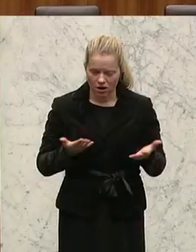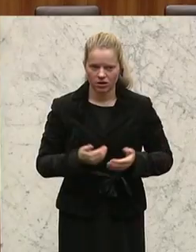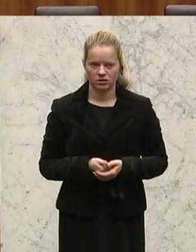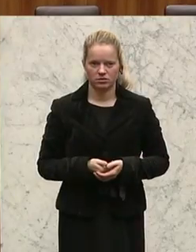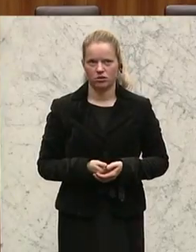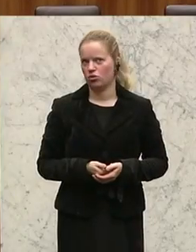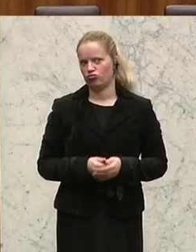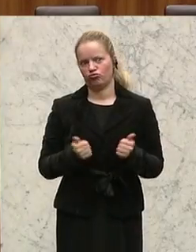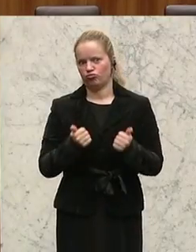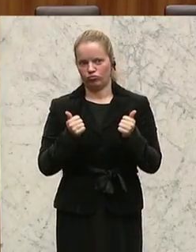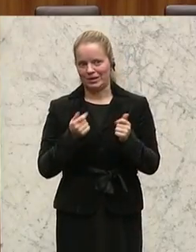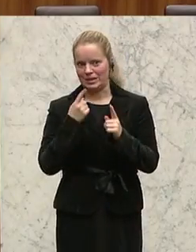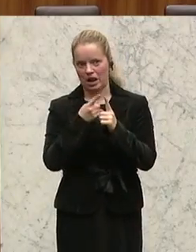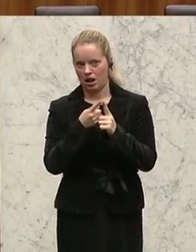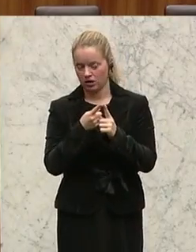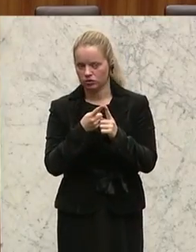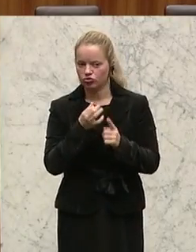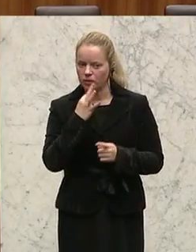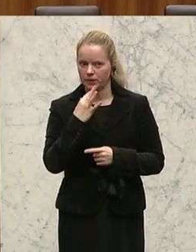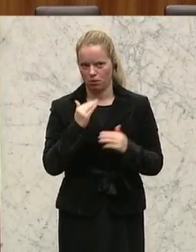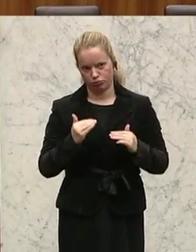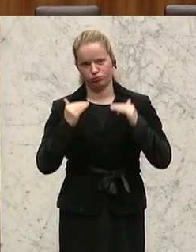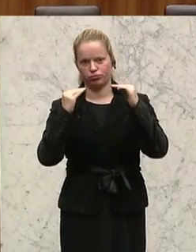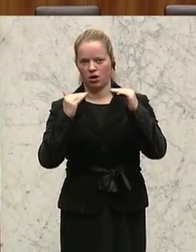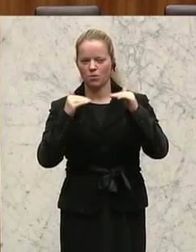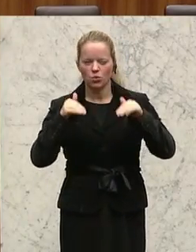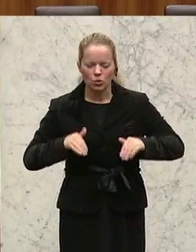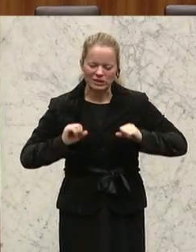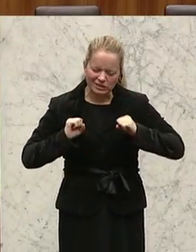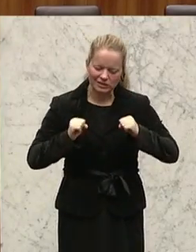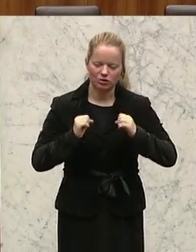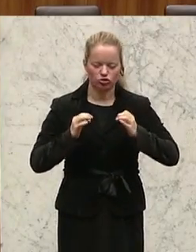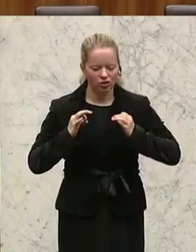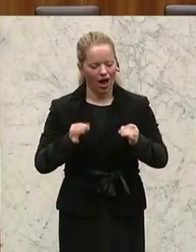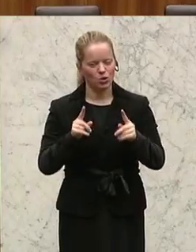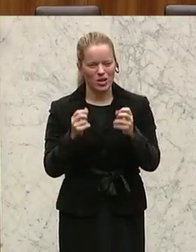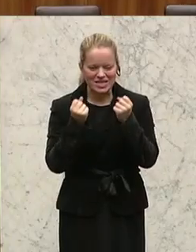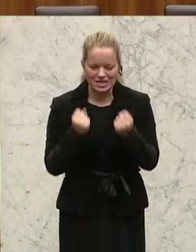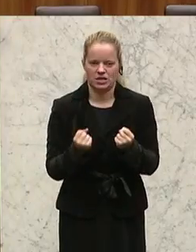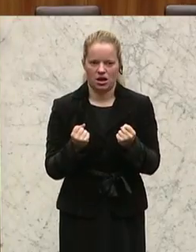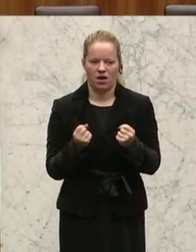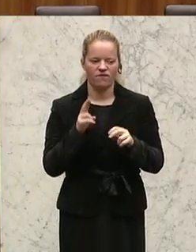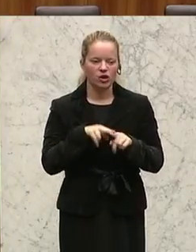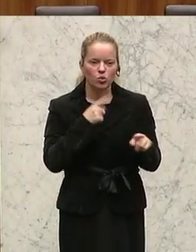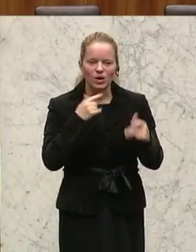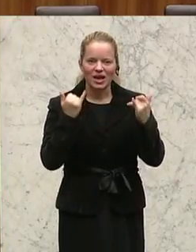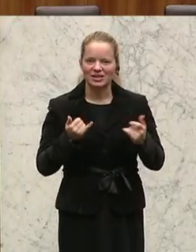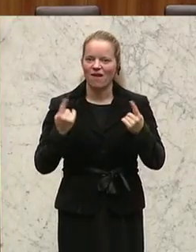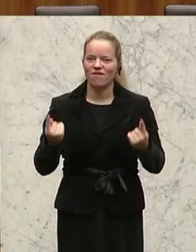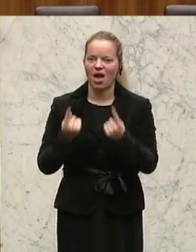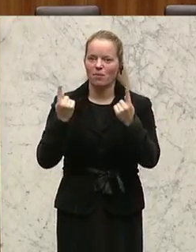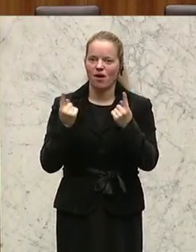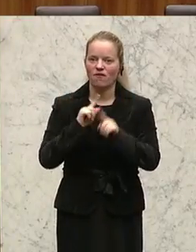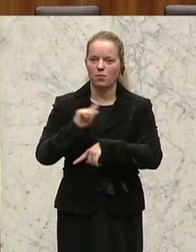ein hehres Ziel zugegeben, der muss alles tun, um Straßen sicher zu machen. Und mit der Lockerung des Werbeverbotes